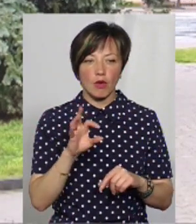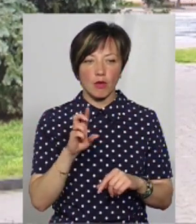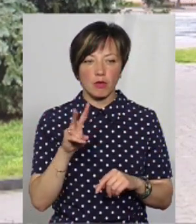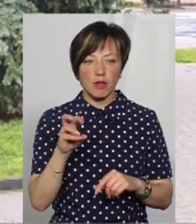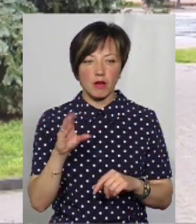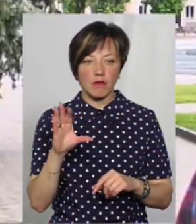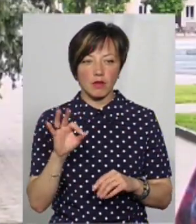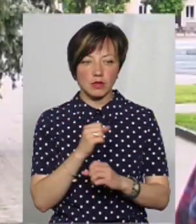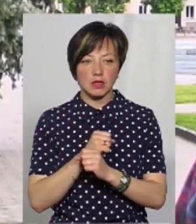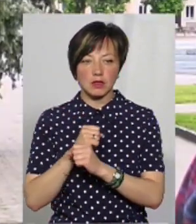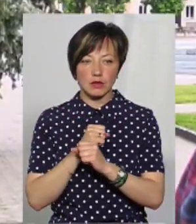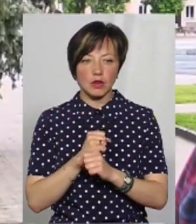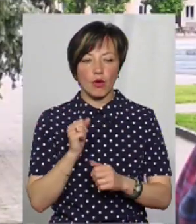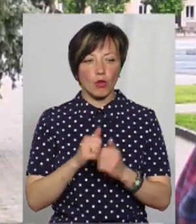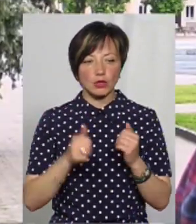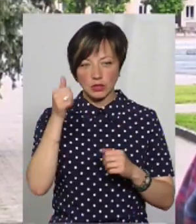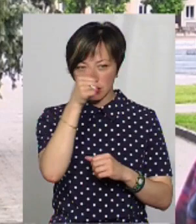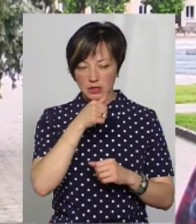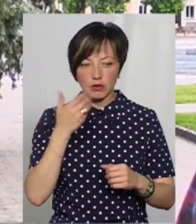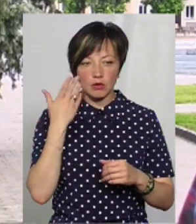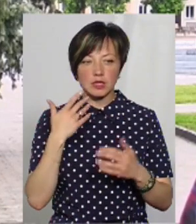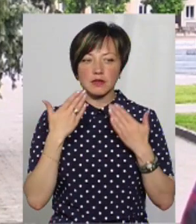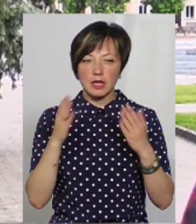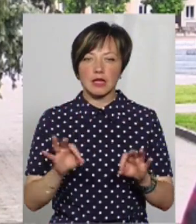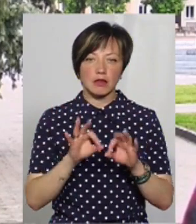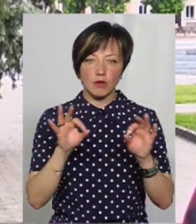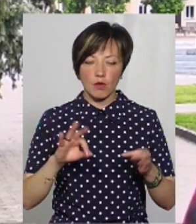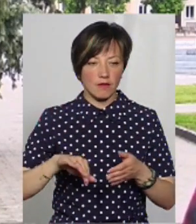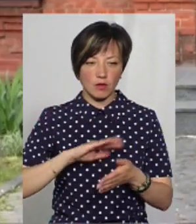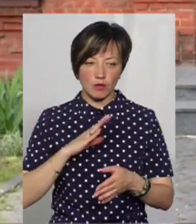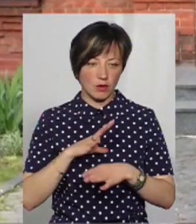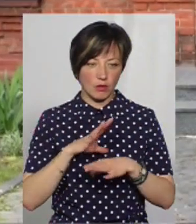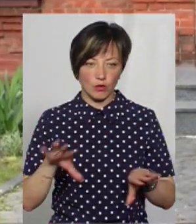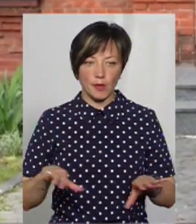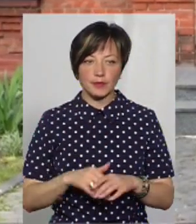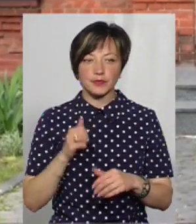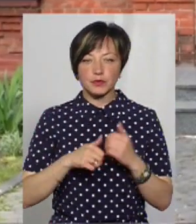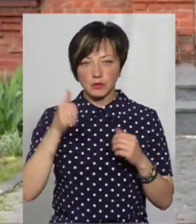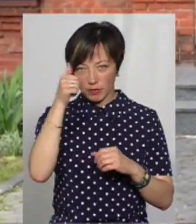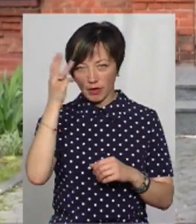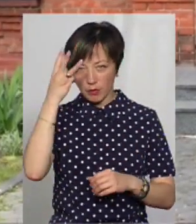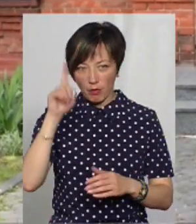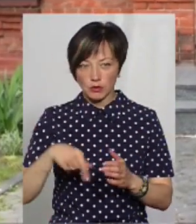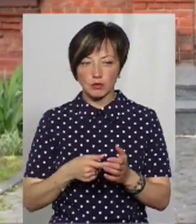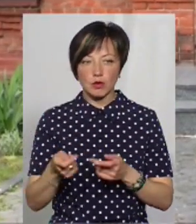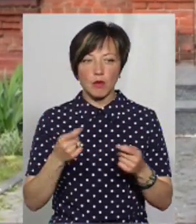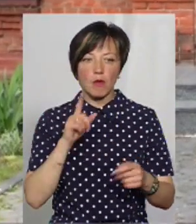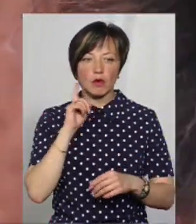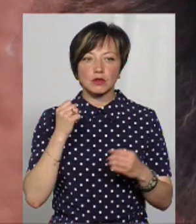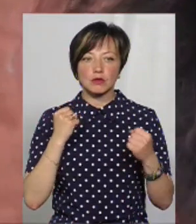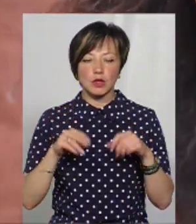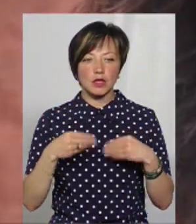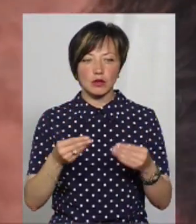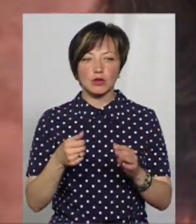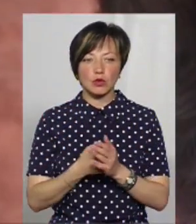санаторії. Кожен рік відколи ми зверталися, що жодного року нам не відмовлено було. Щорічно у Хмельницькому міському управлінні молоді та спорту